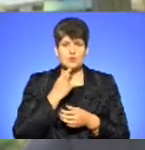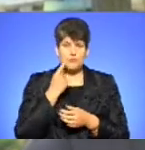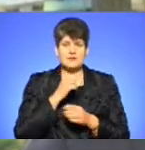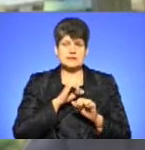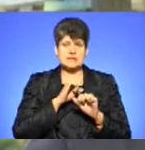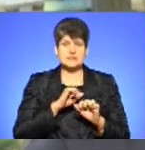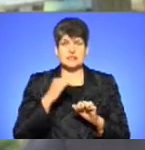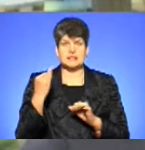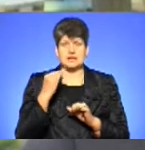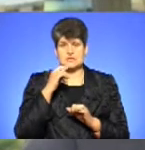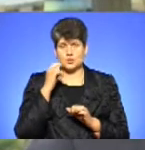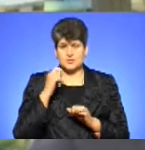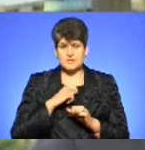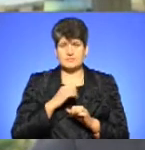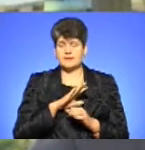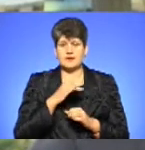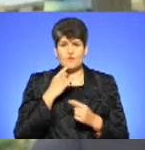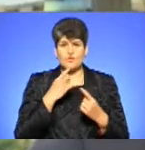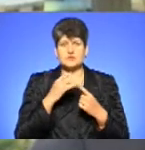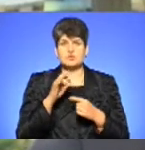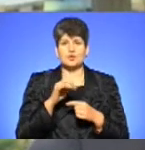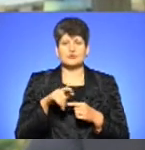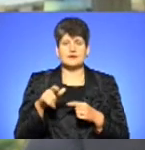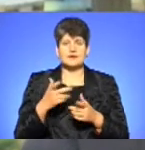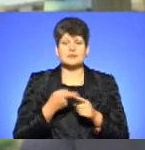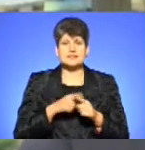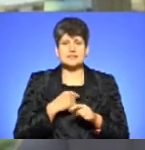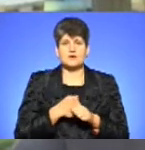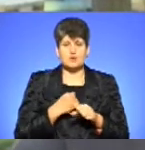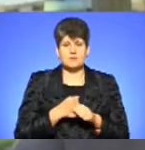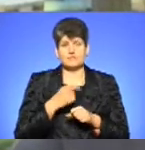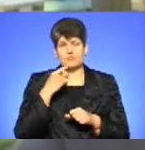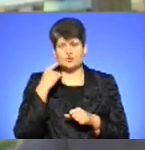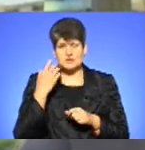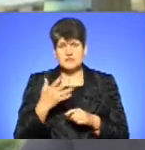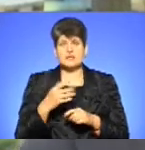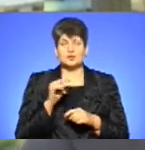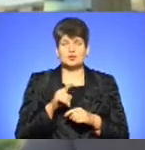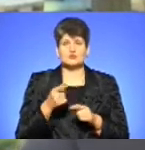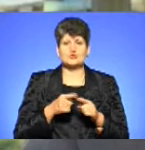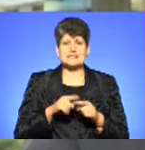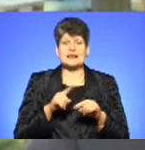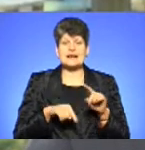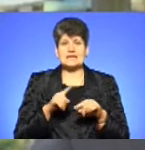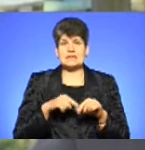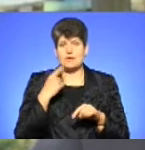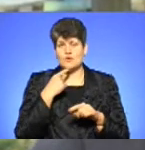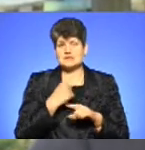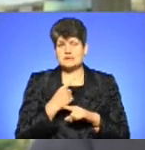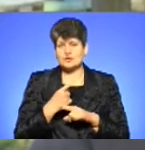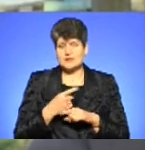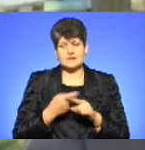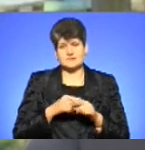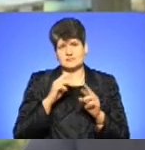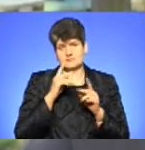захищають інтереси в Україні, не говорячи вже про людей, які це роблять безпосередньо в Росії. І від того, що це їхня рідна мова забороняти, ну, це трошки